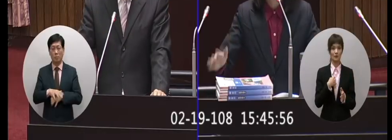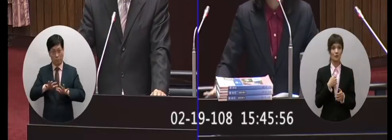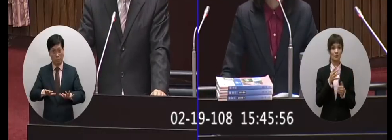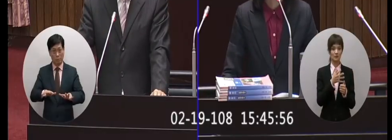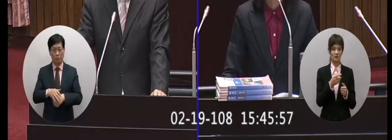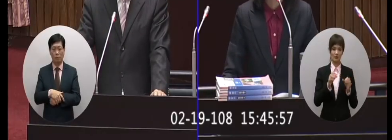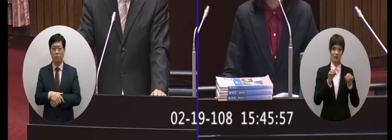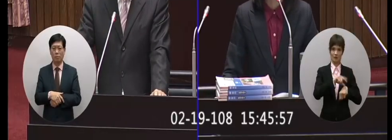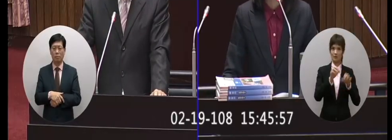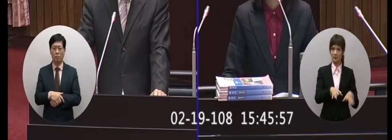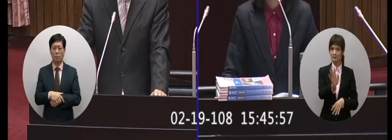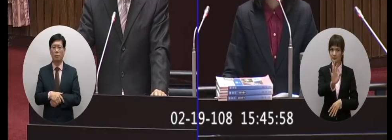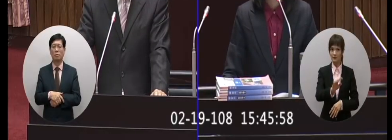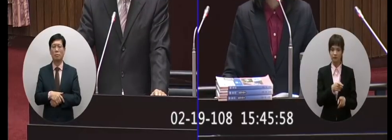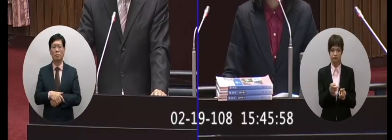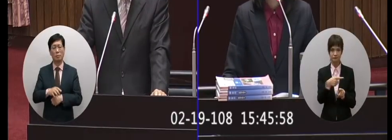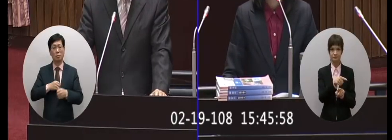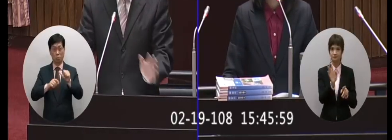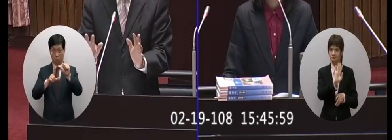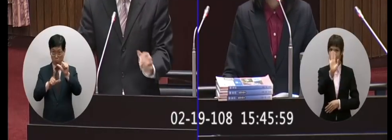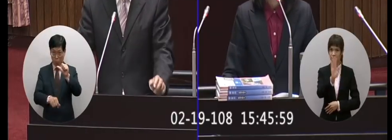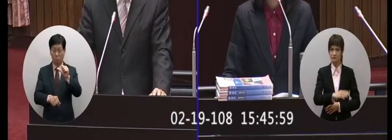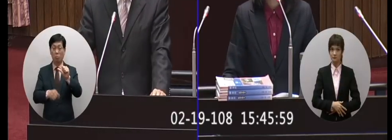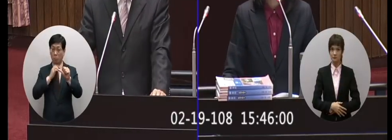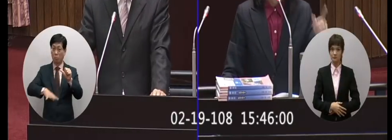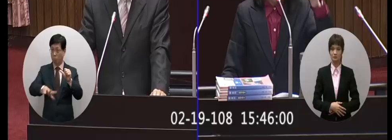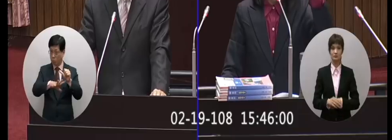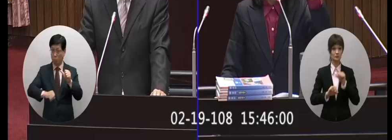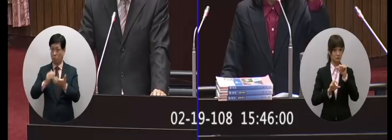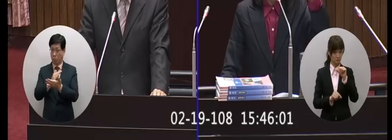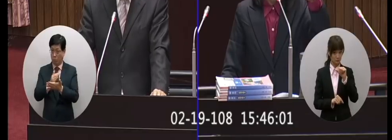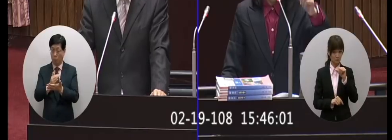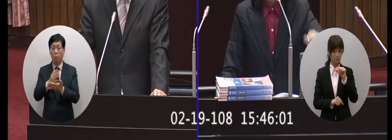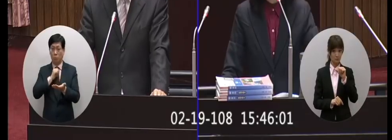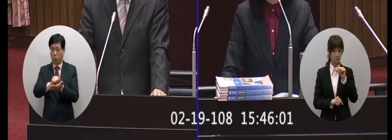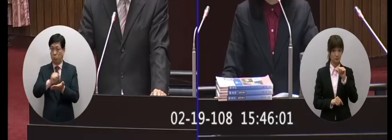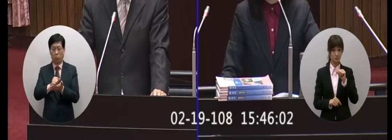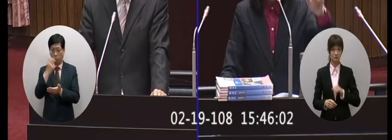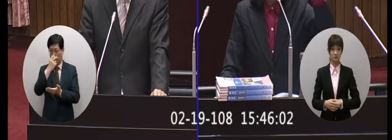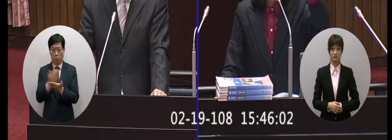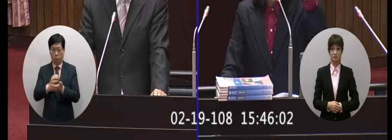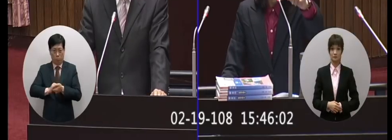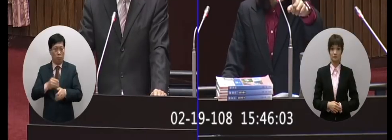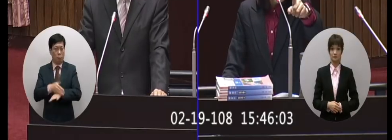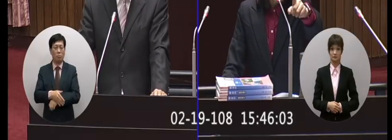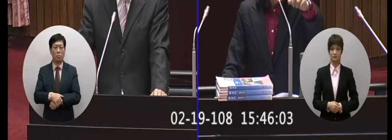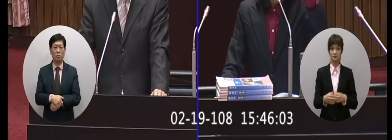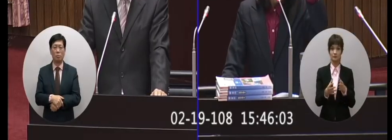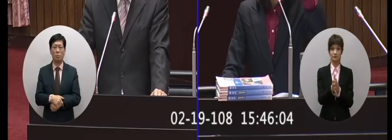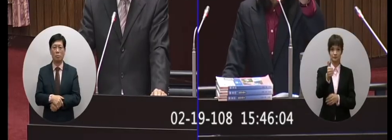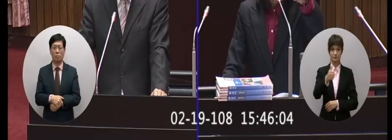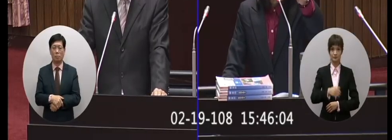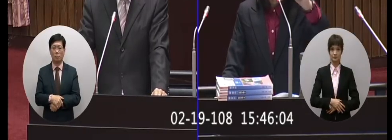你不要浪費我時間好不好五月就是所有教科書都會出版都會審定完成那之後部長